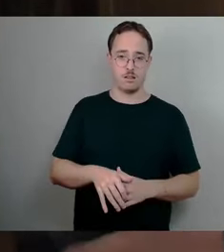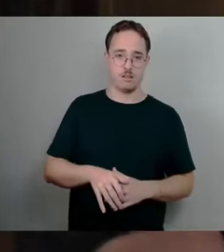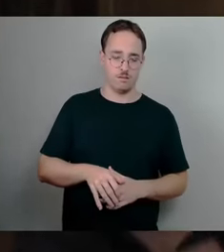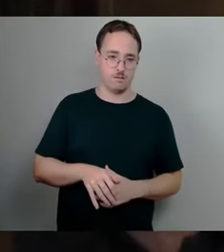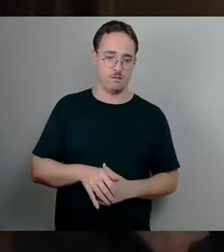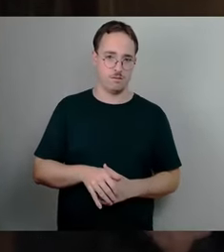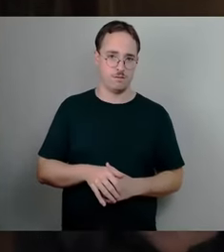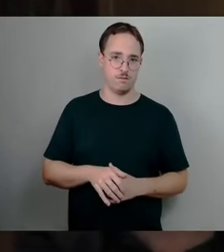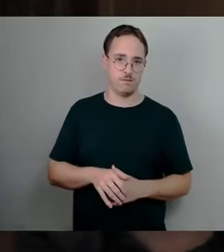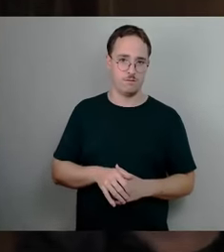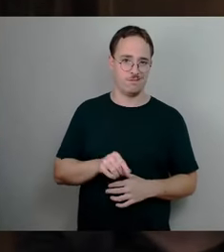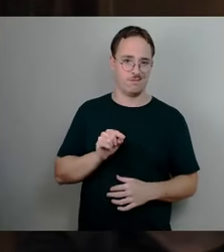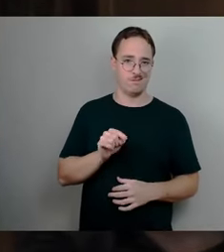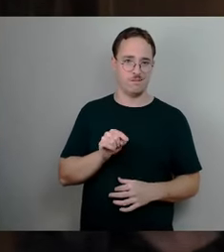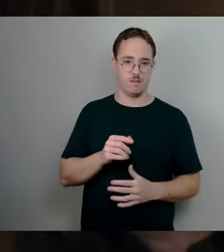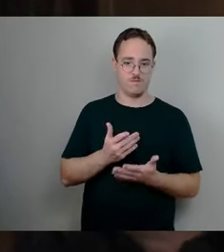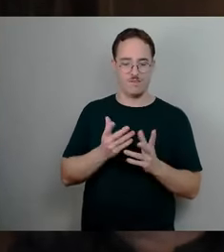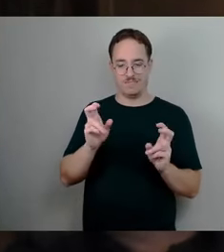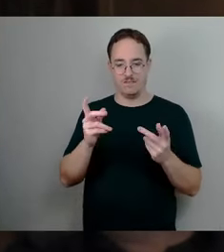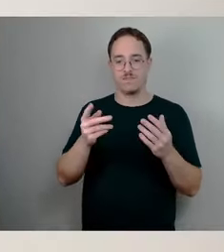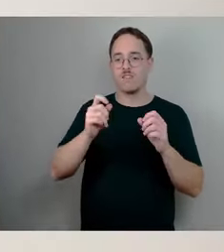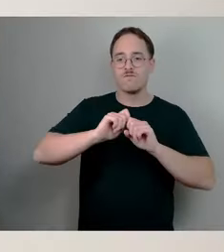dass das, was Sie verschickt haben, Schall und Rauch ist?